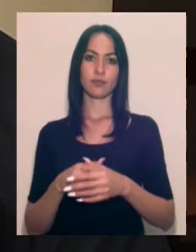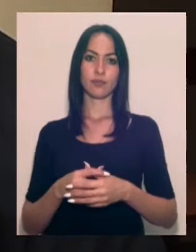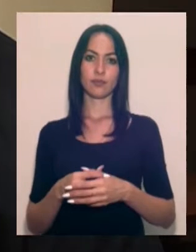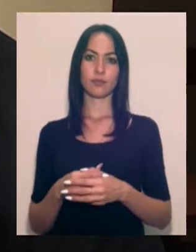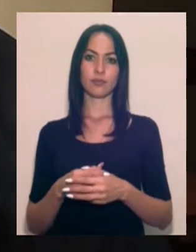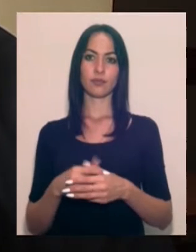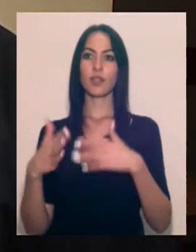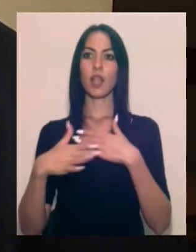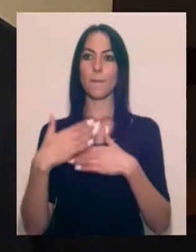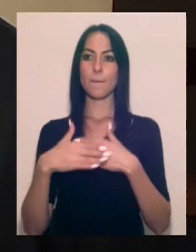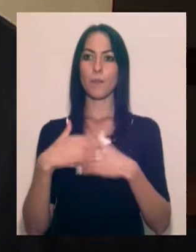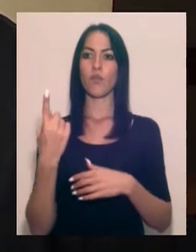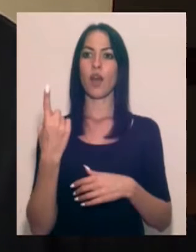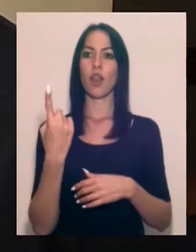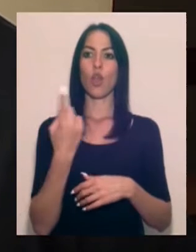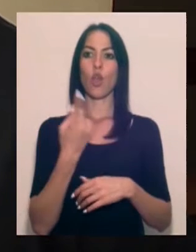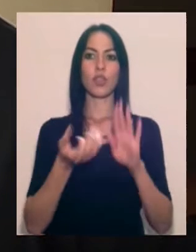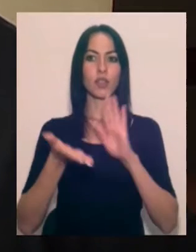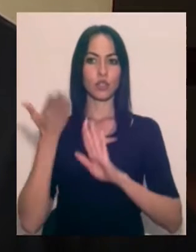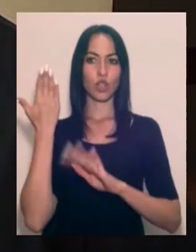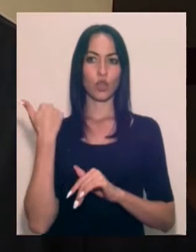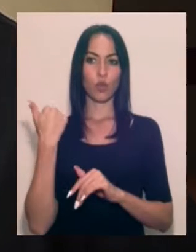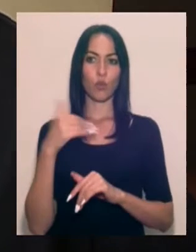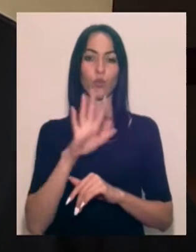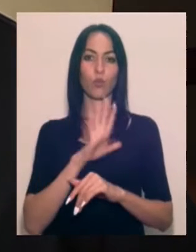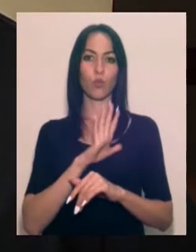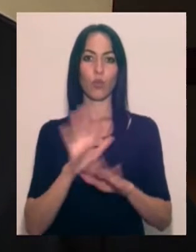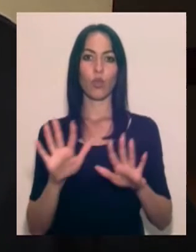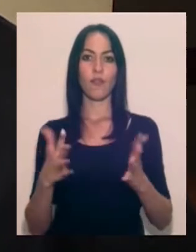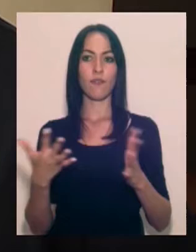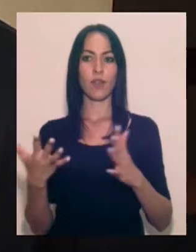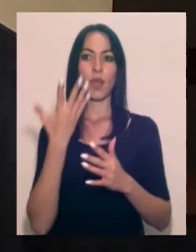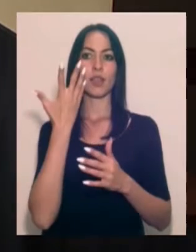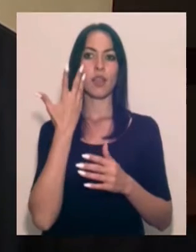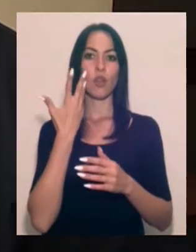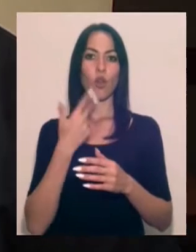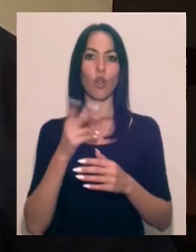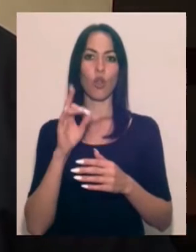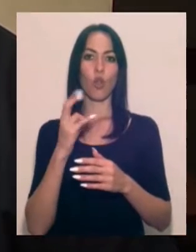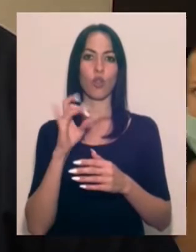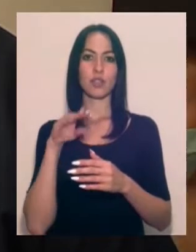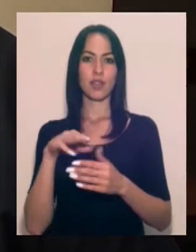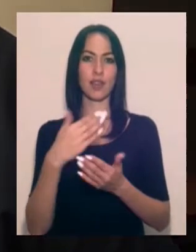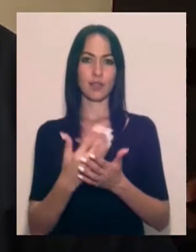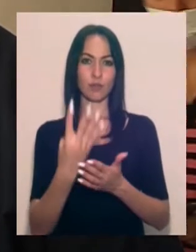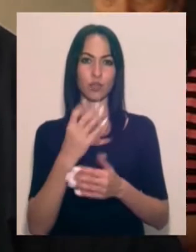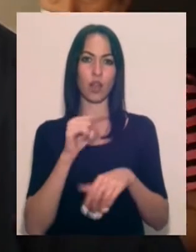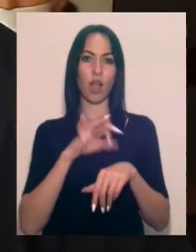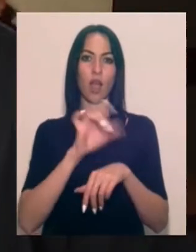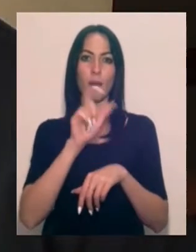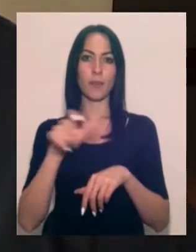Буквально тиждень тому були випадки, коли концентраторів 4, а пацієнтів, які потребують кисень,